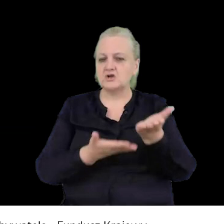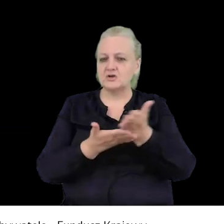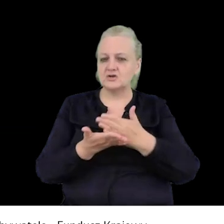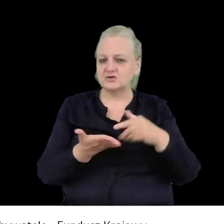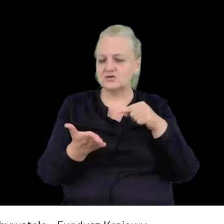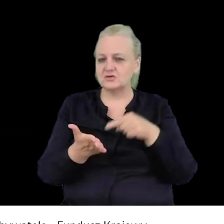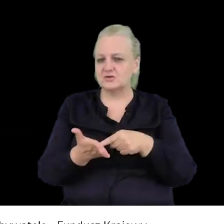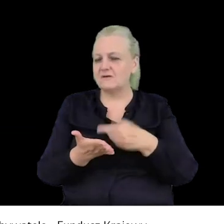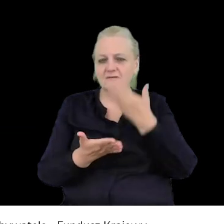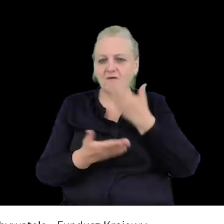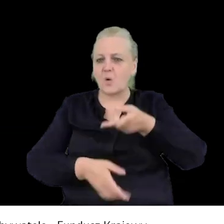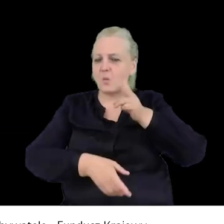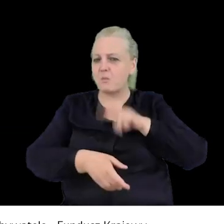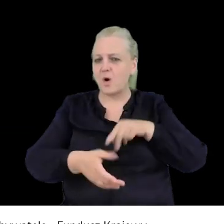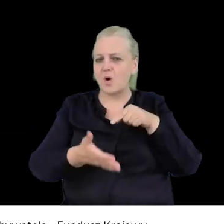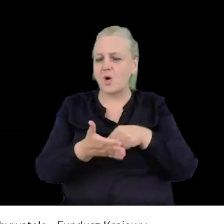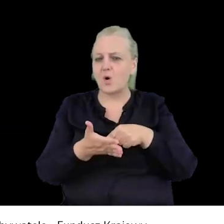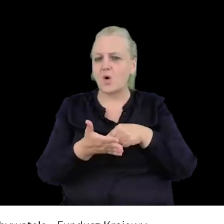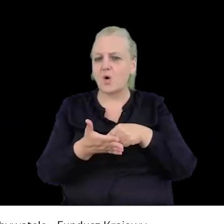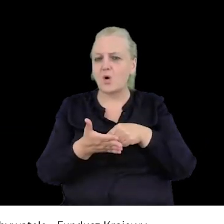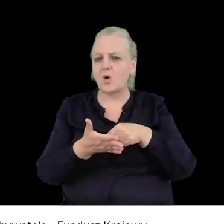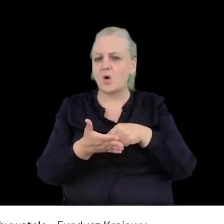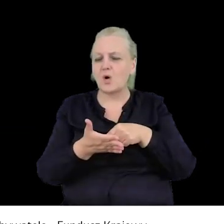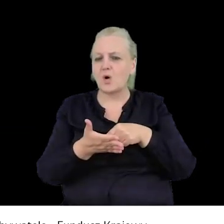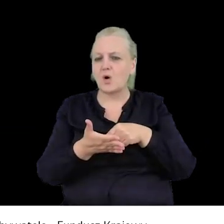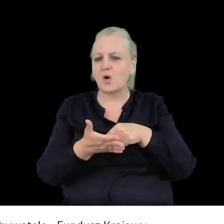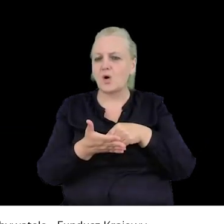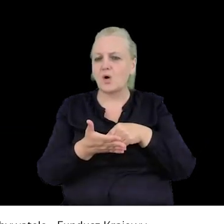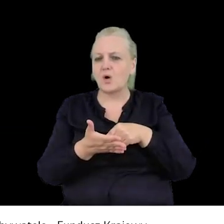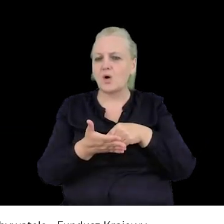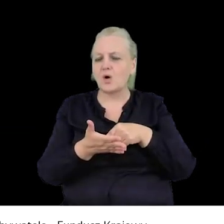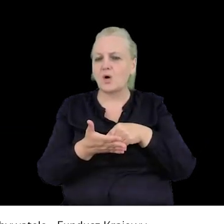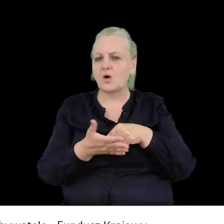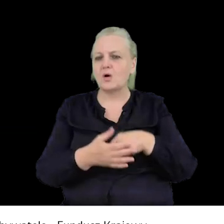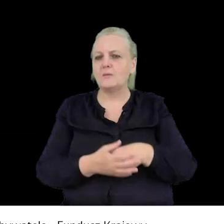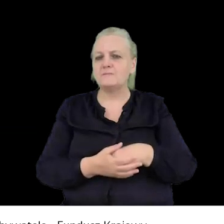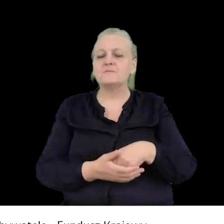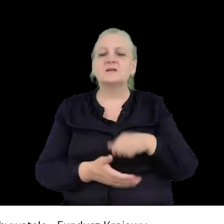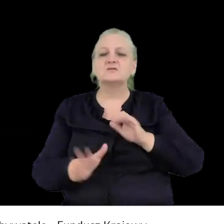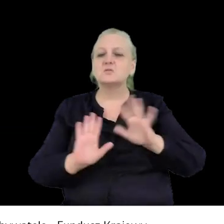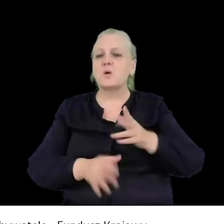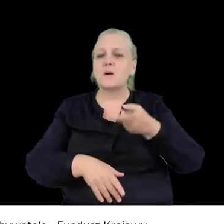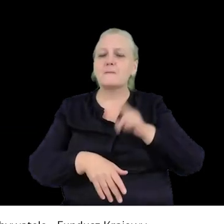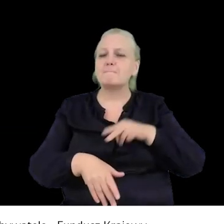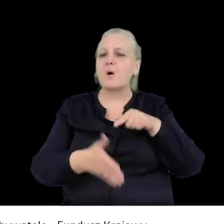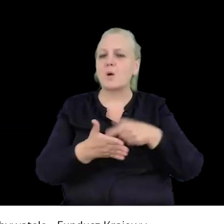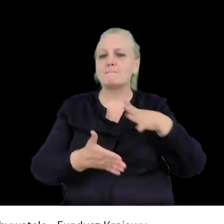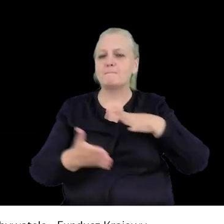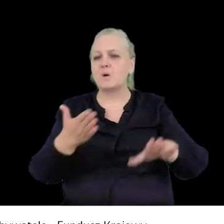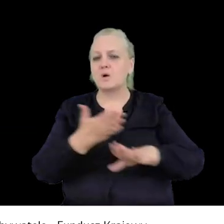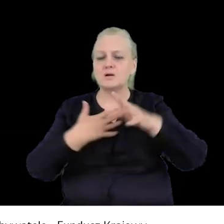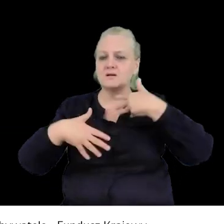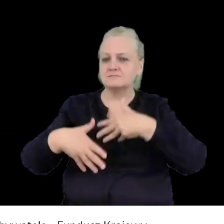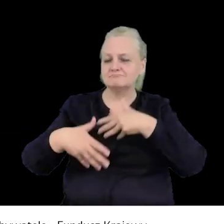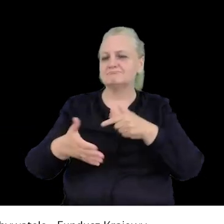to, w jaki sposób policja wyrezentowała się przy marszu